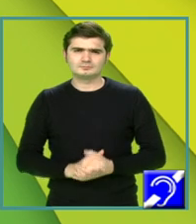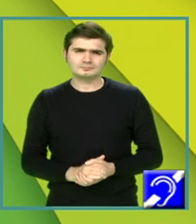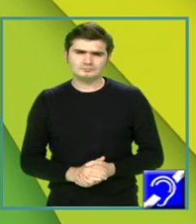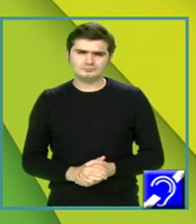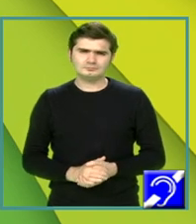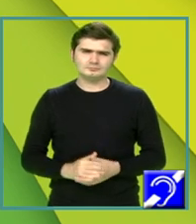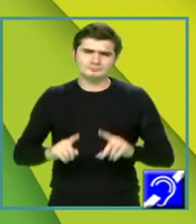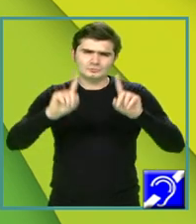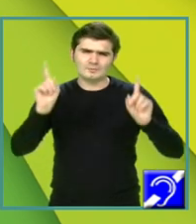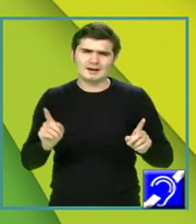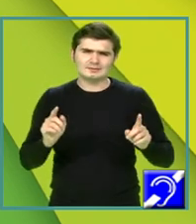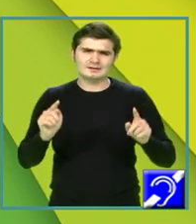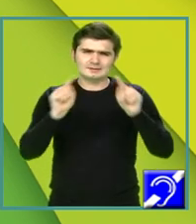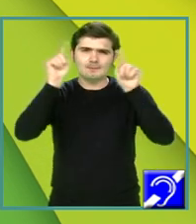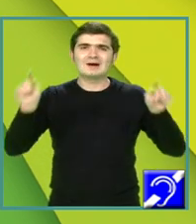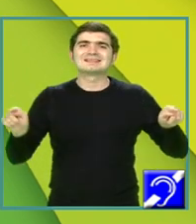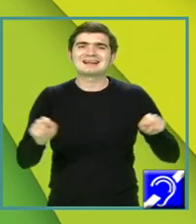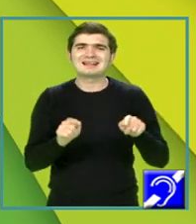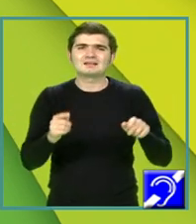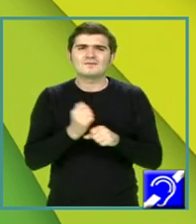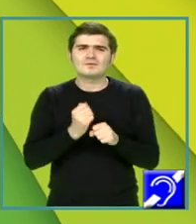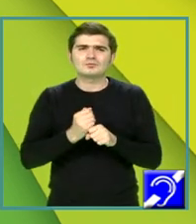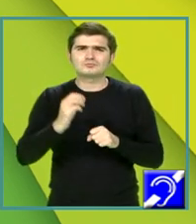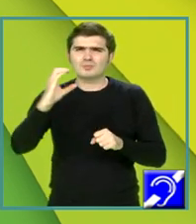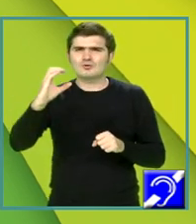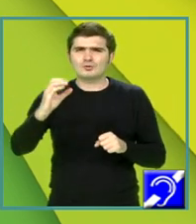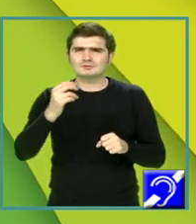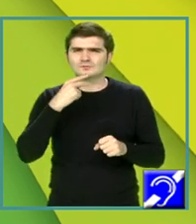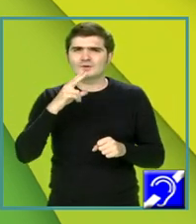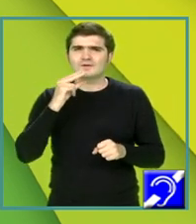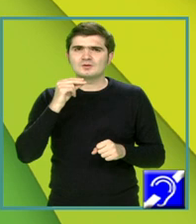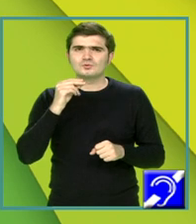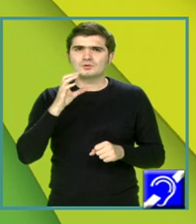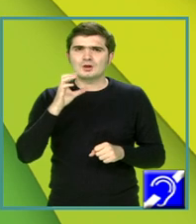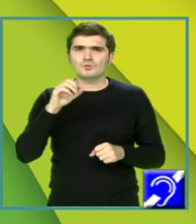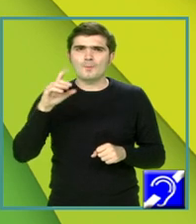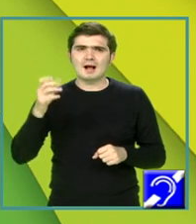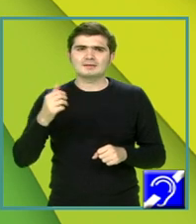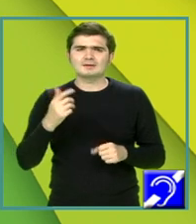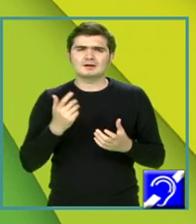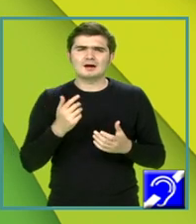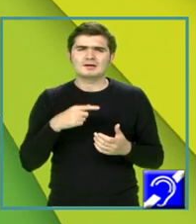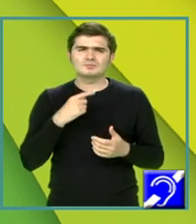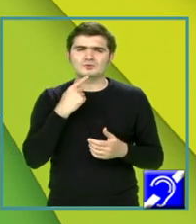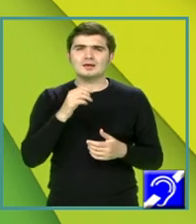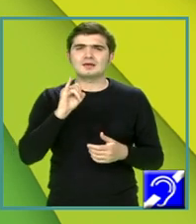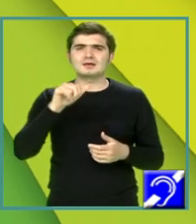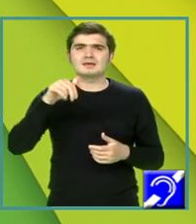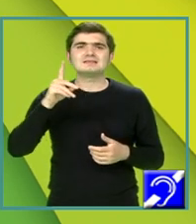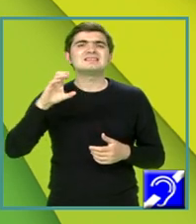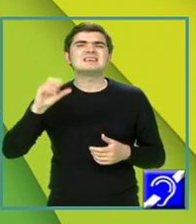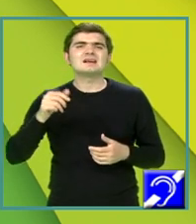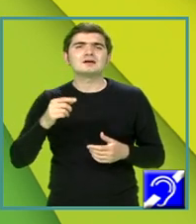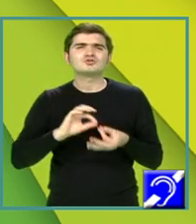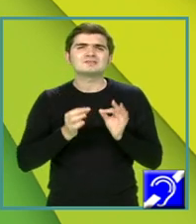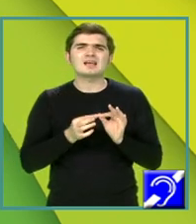Într-o paranteză pătrată, am bolduit acolo verbul de comandă, care este verbul a indica. Indică.